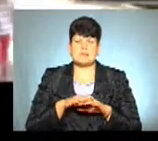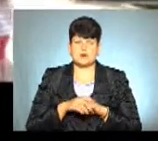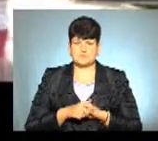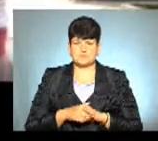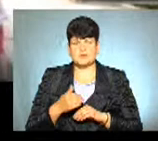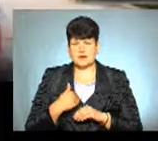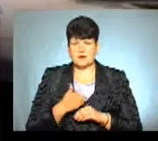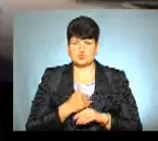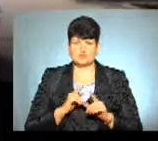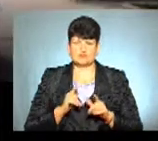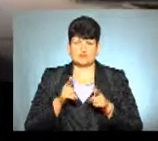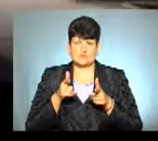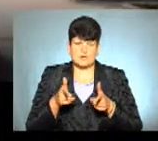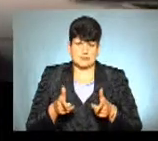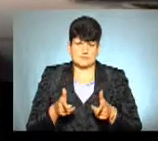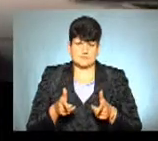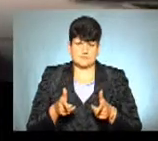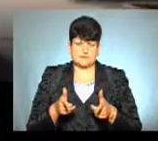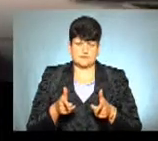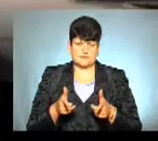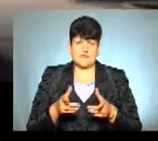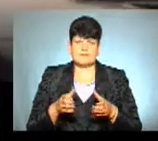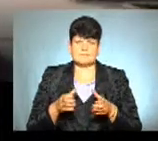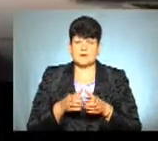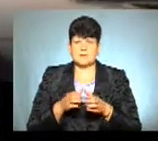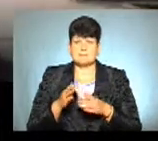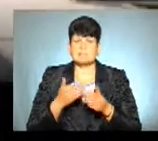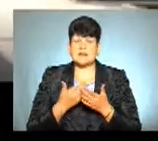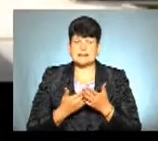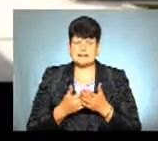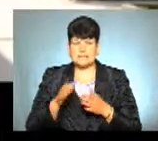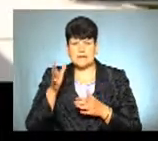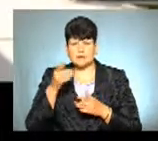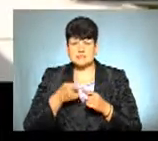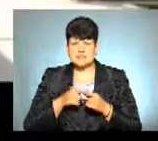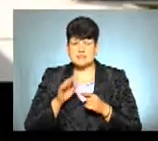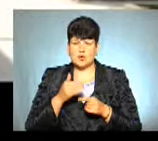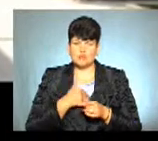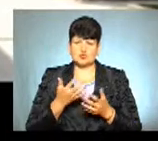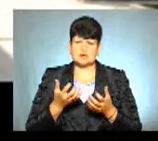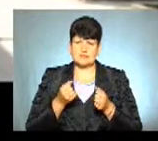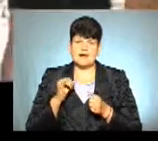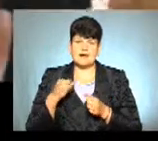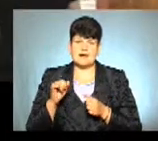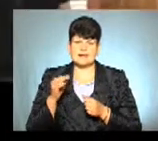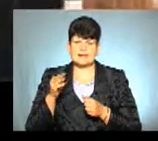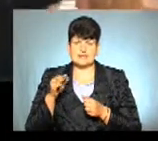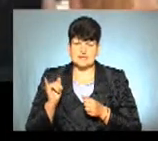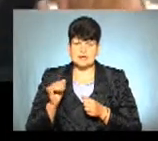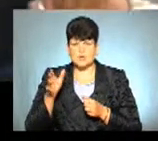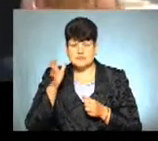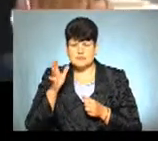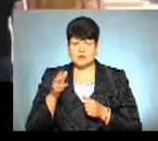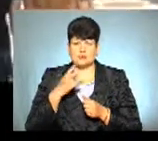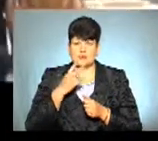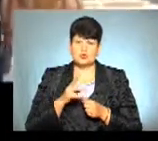збираюся вступити на факультет, напевно, прикладних наук, але це буде, скоріш за все, я хочу отримати ІТ у світу. Очевидно, що